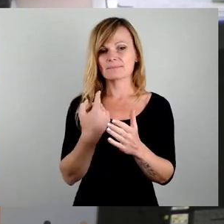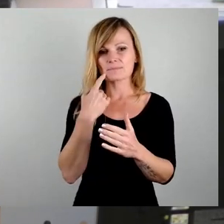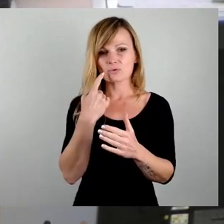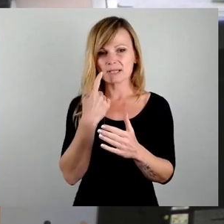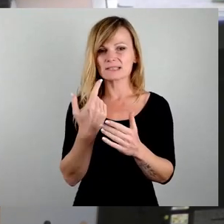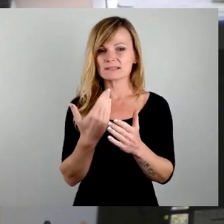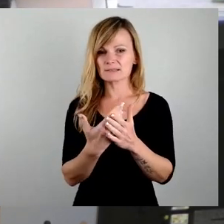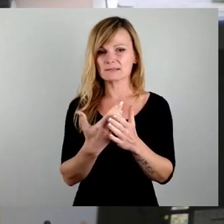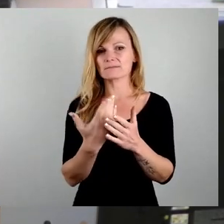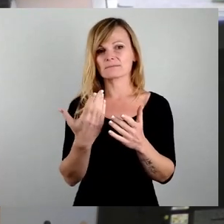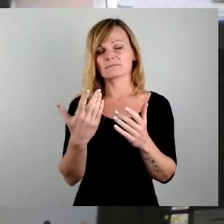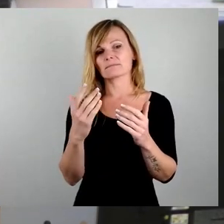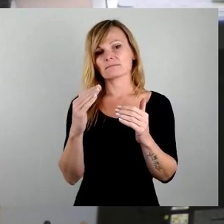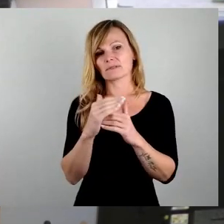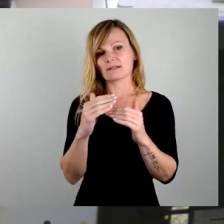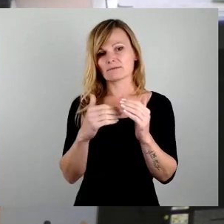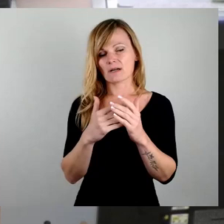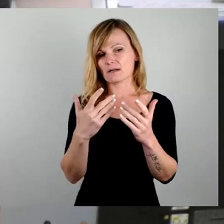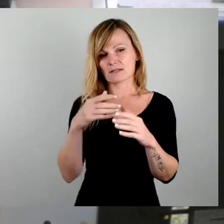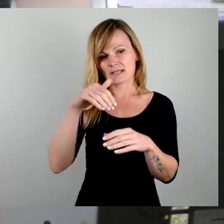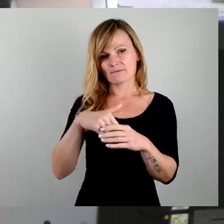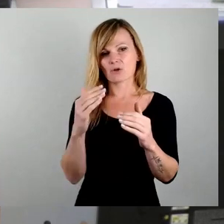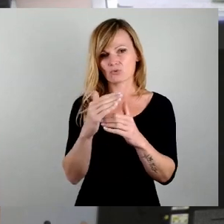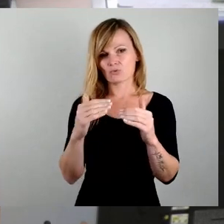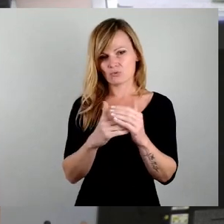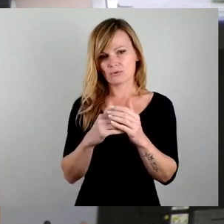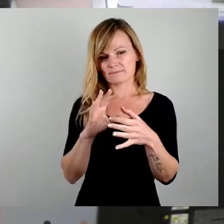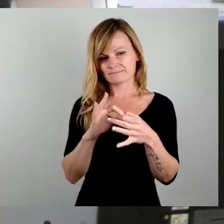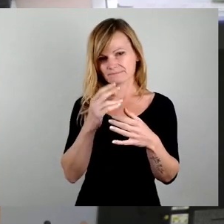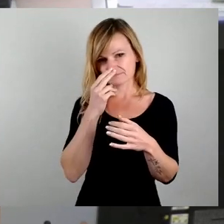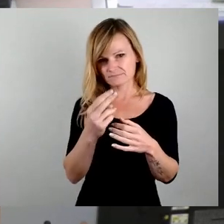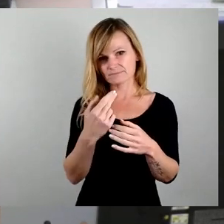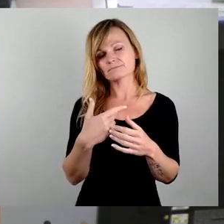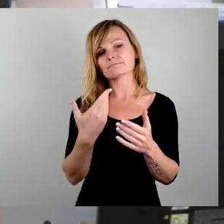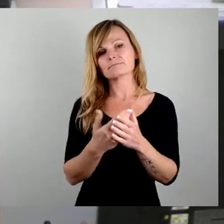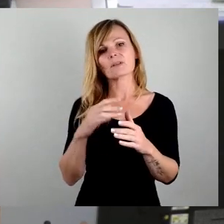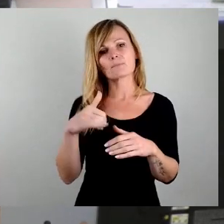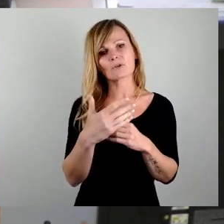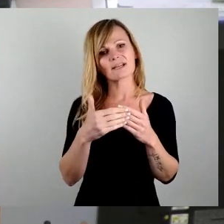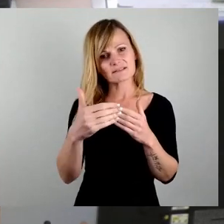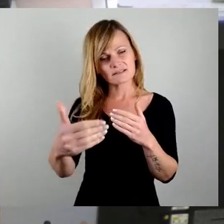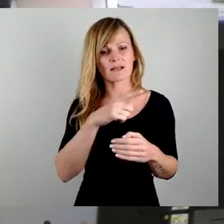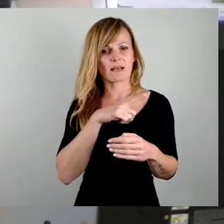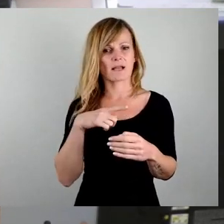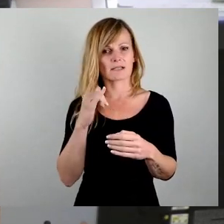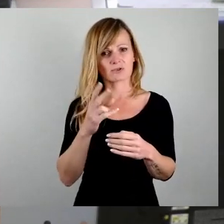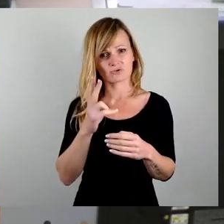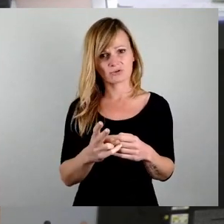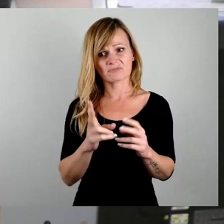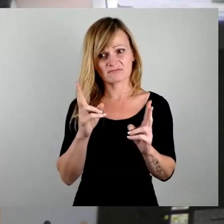Projekt. Die einzige Stelle, an der ich jetzt noch recht geben kann, ist die Frage, ist das dann wirklich in 14 Jahren schon